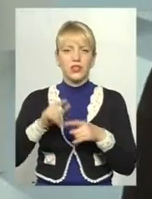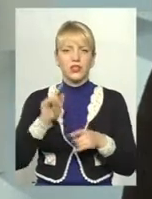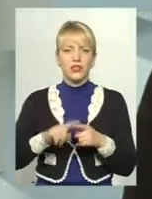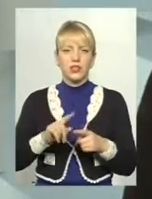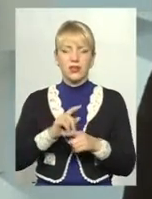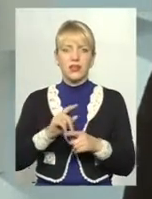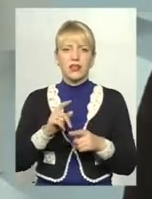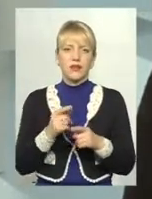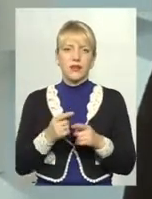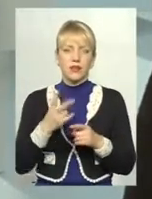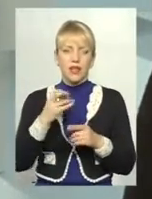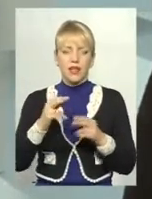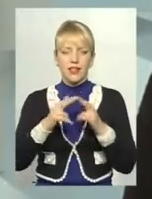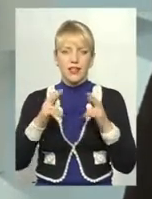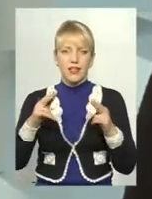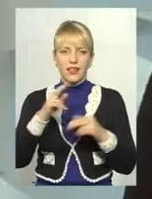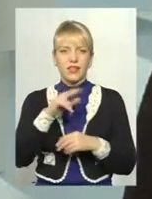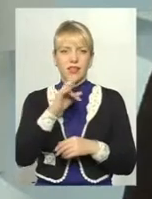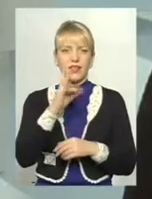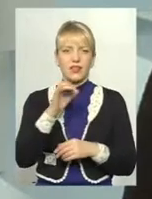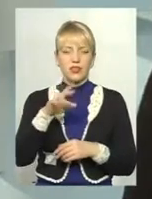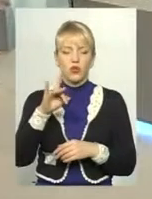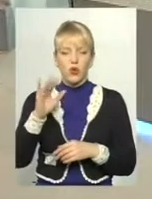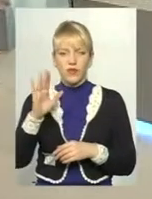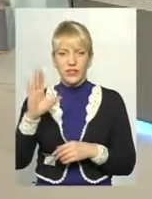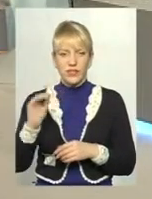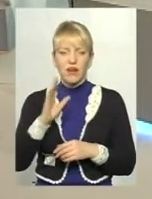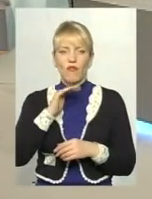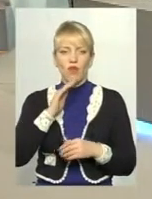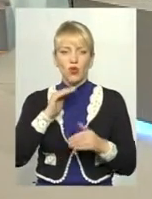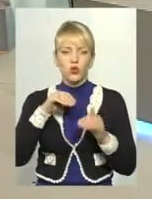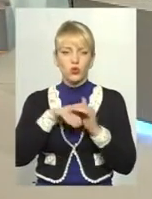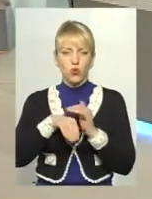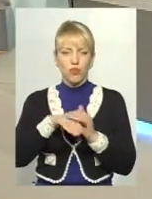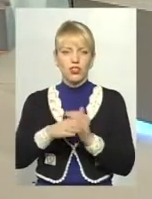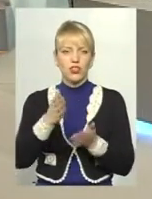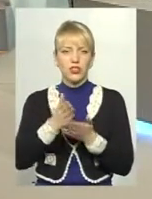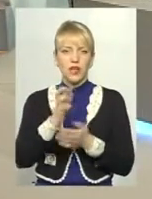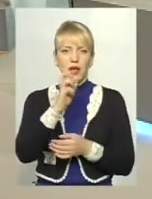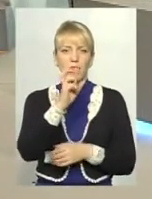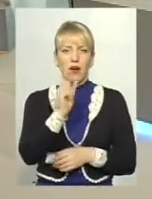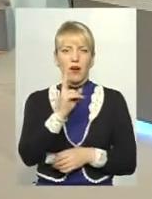На Дністрі, на Дністровському водосховищі знаходиться і Бакота. Це один із тих